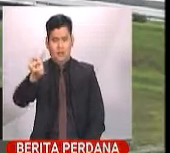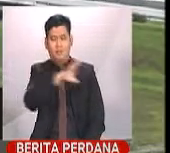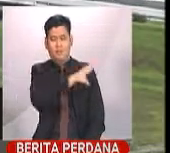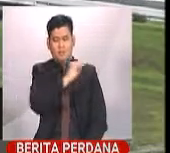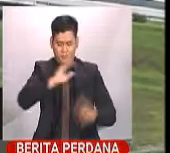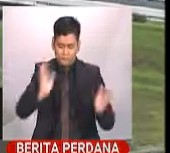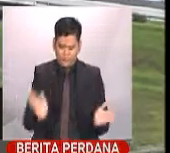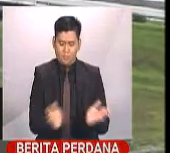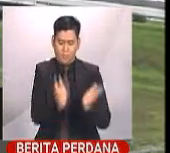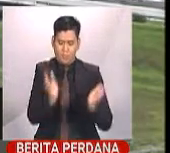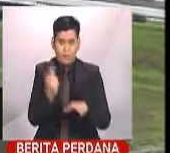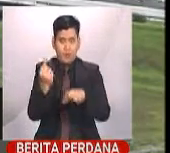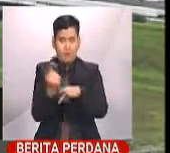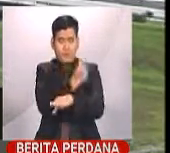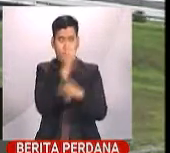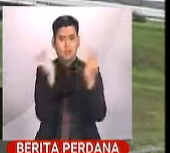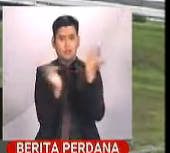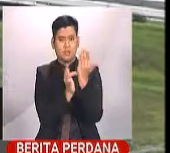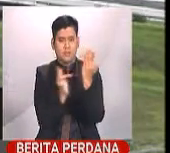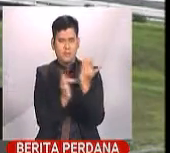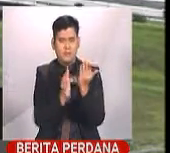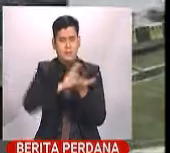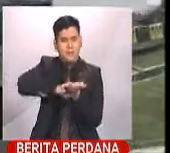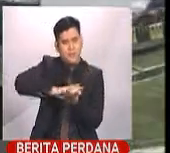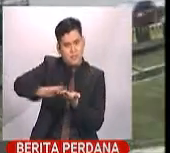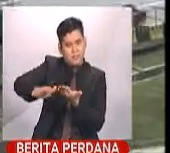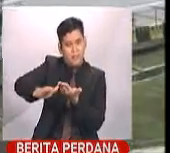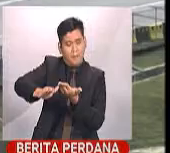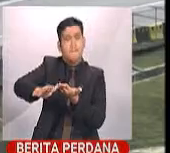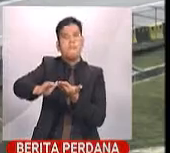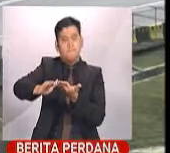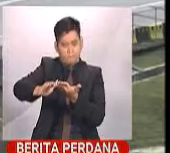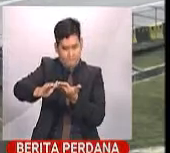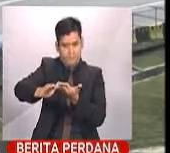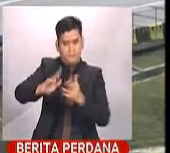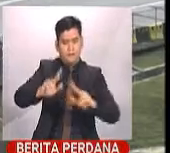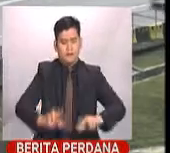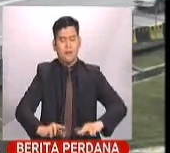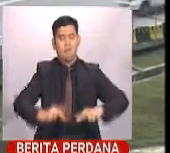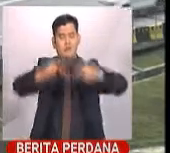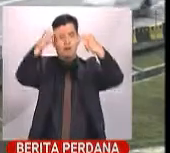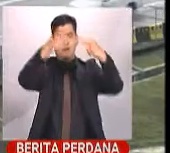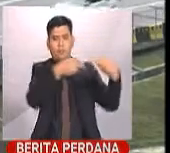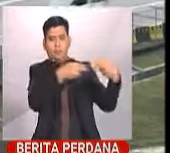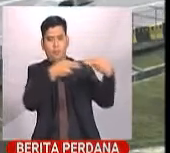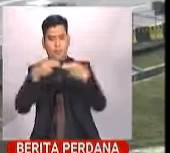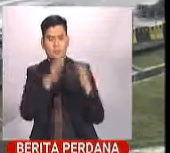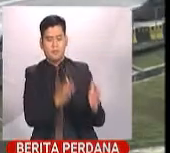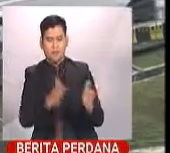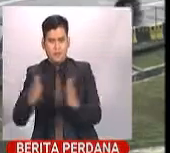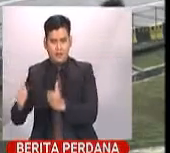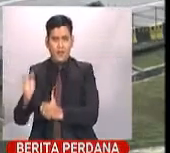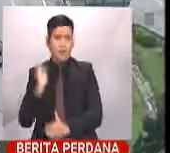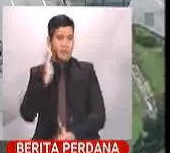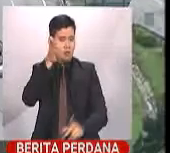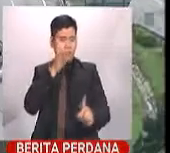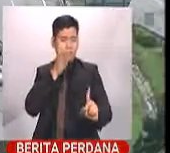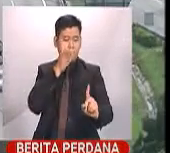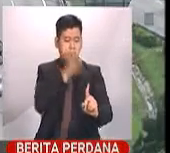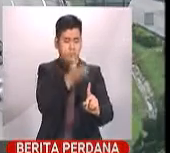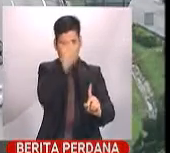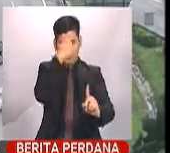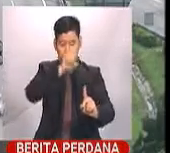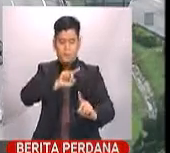samping menggalakkan penggunaan teknologi tenaga bersih. Membina hubungan strategik bersama pemain industri juga akan diberi tumpuan